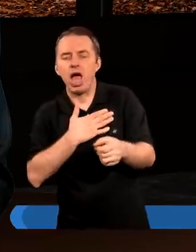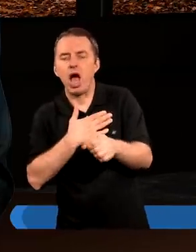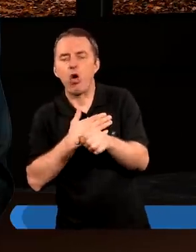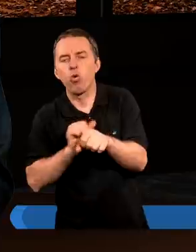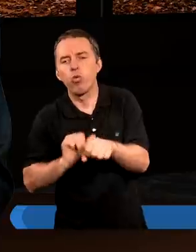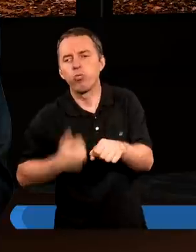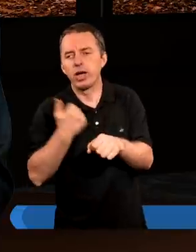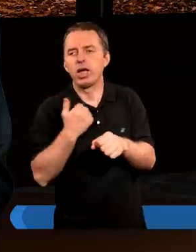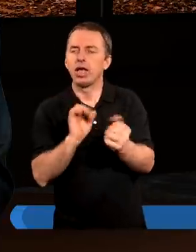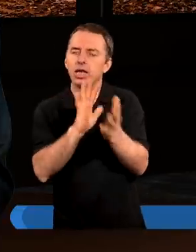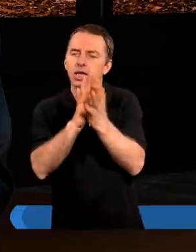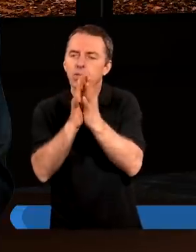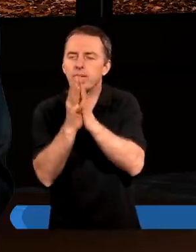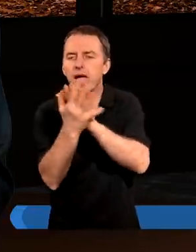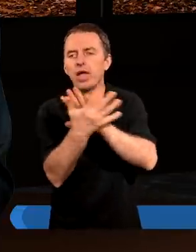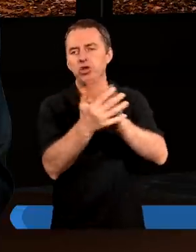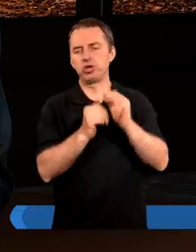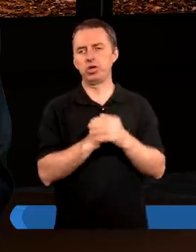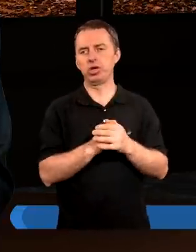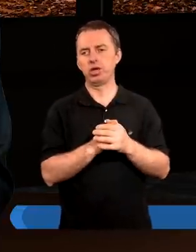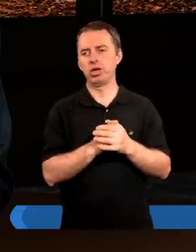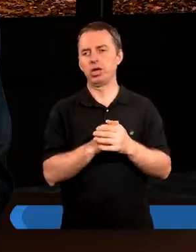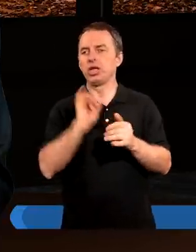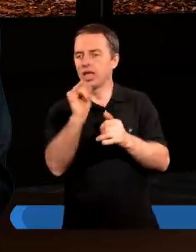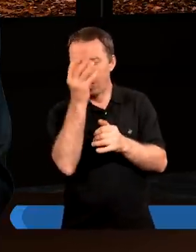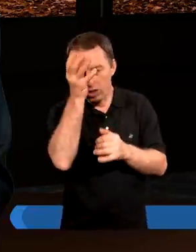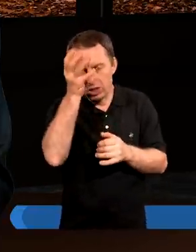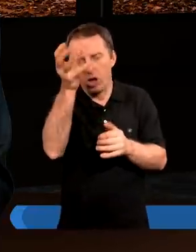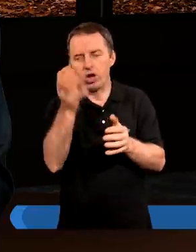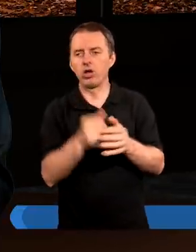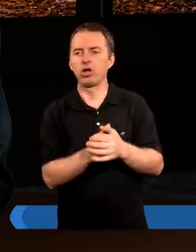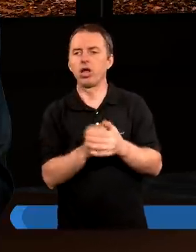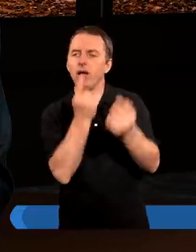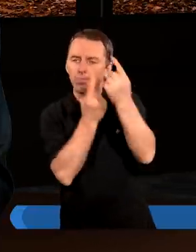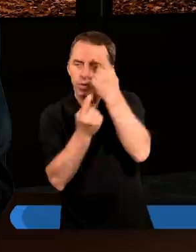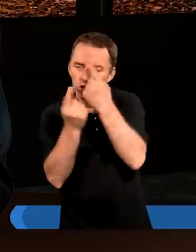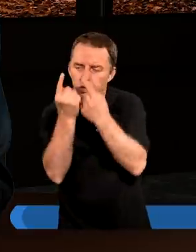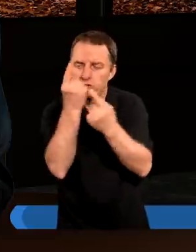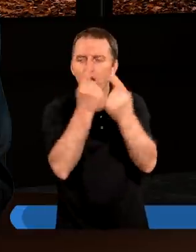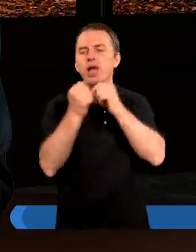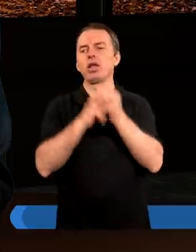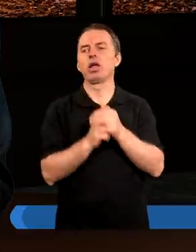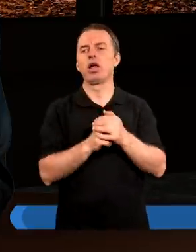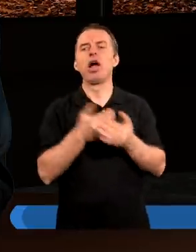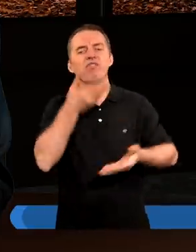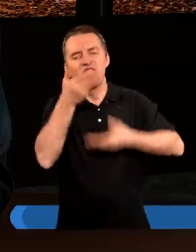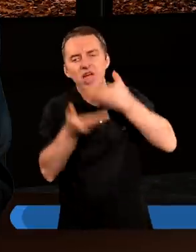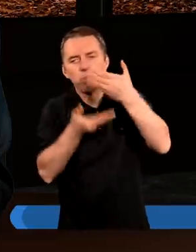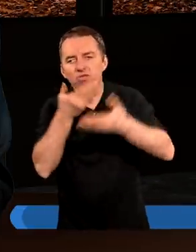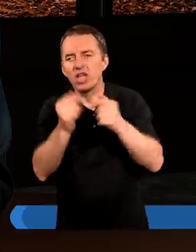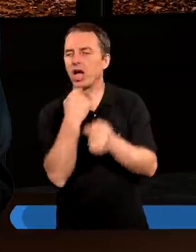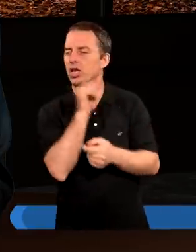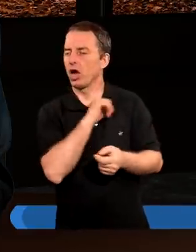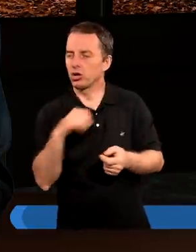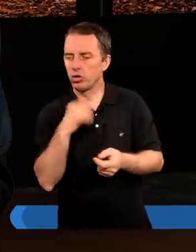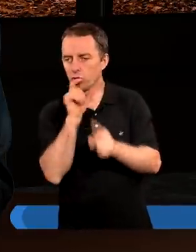zmienić jego zdolności myślenia, wypowiadania się.